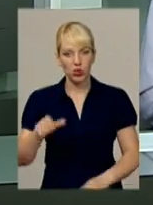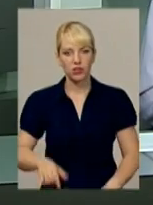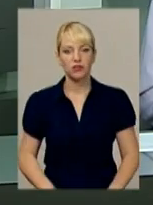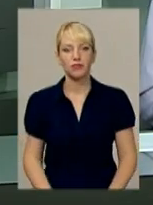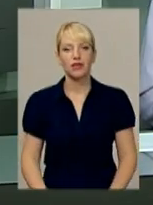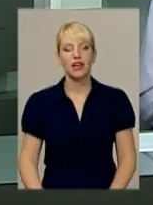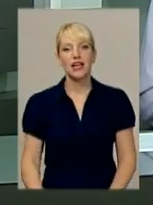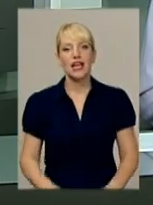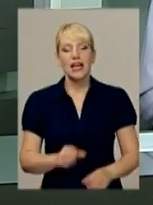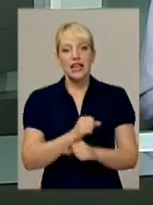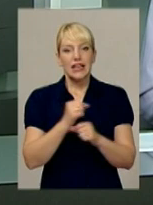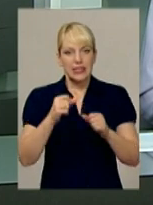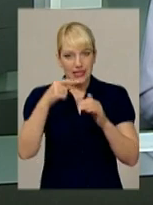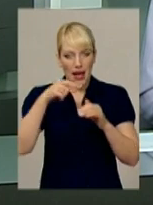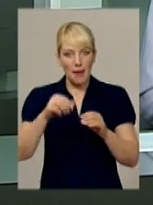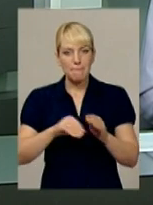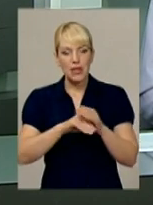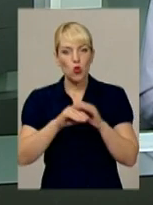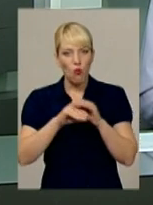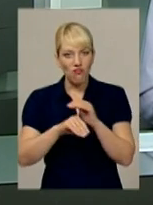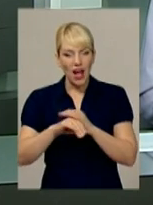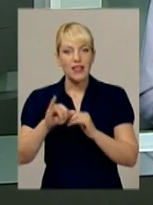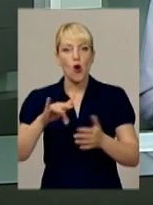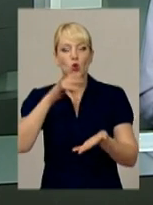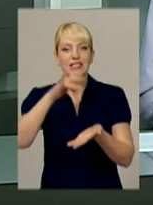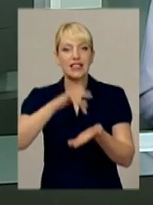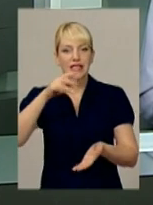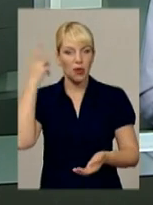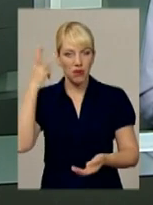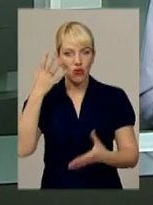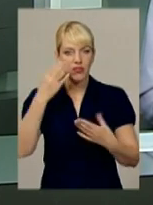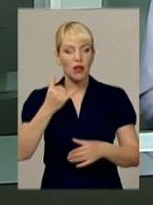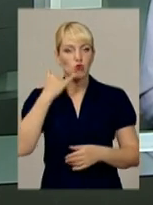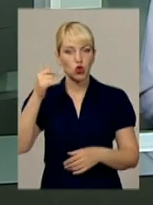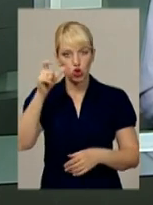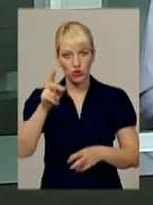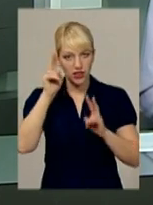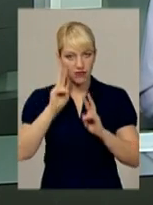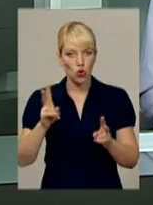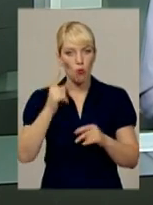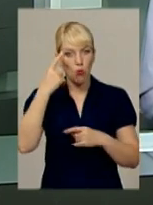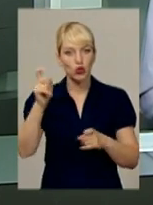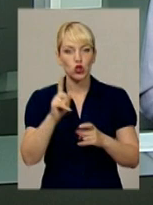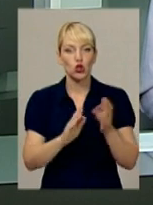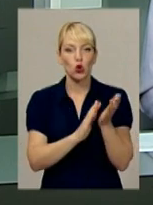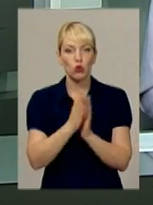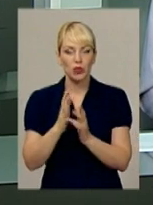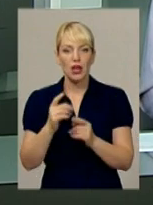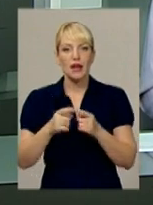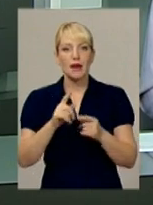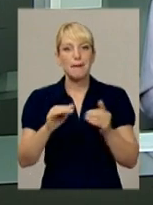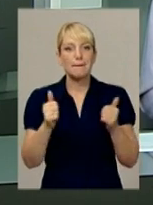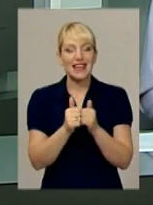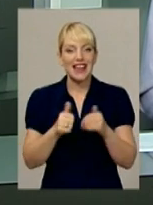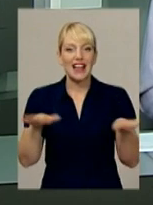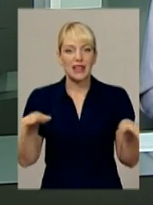Замінування у центрі Хмельницького. В день до міліції зателефонував чоловік та повідомив, що у клумбі біля комплексу «Лебідь